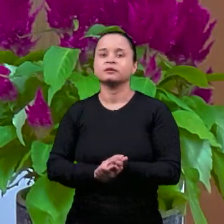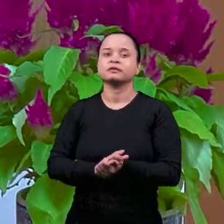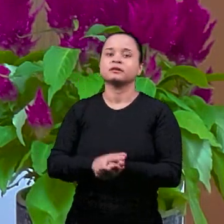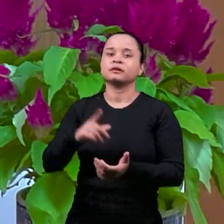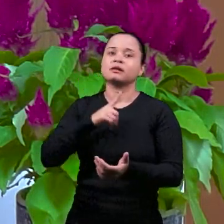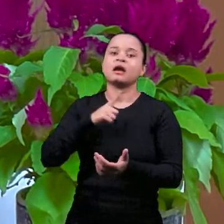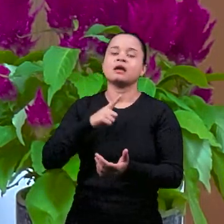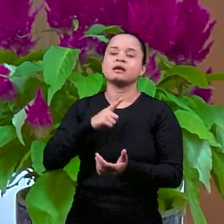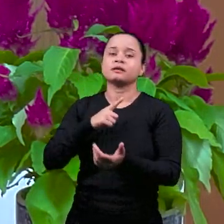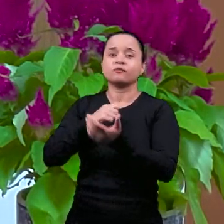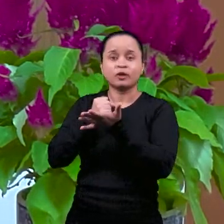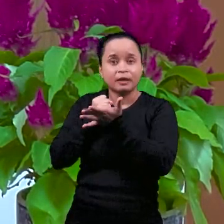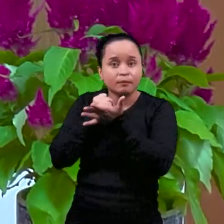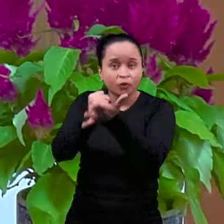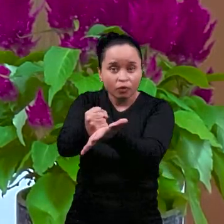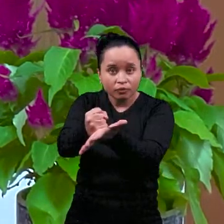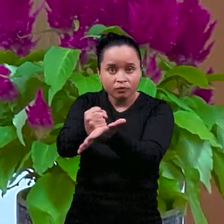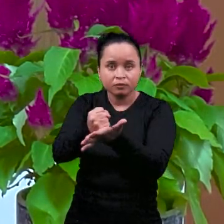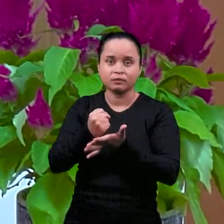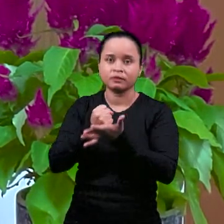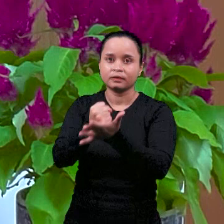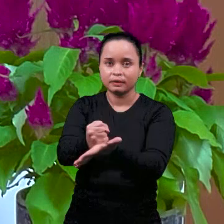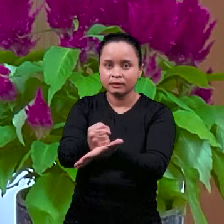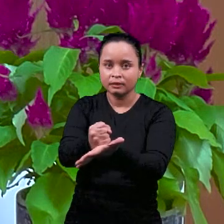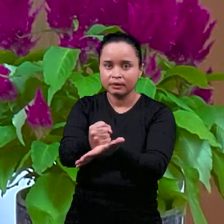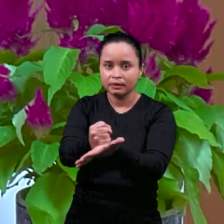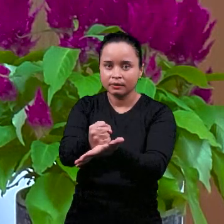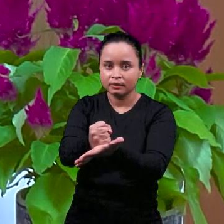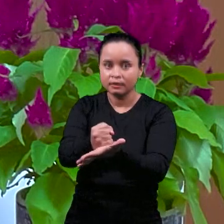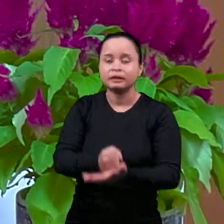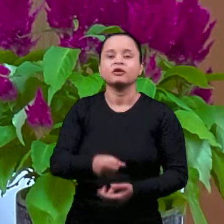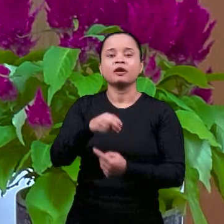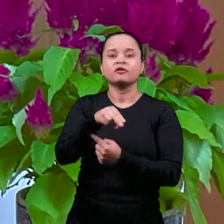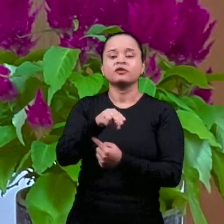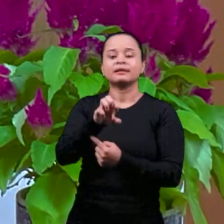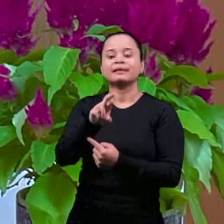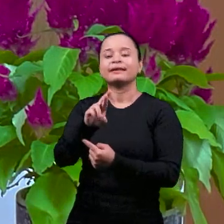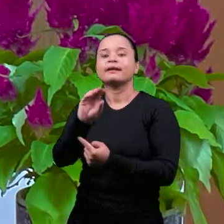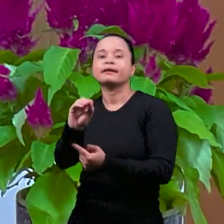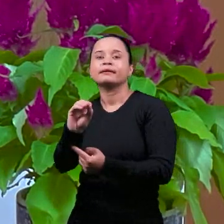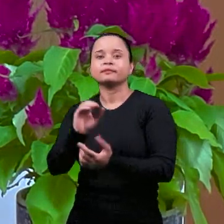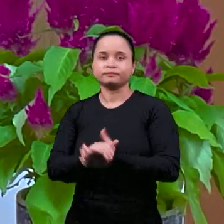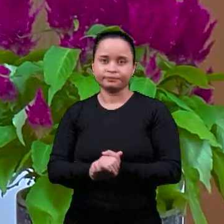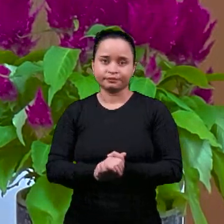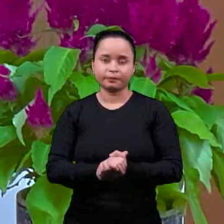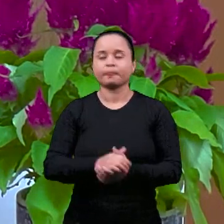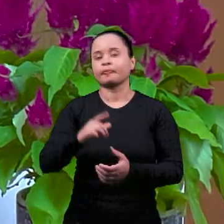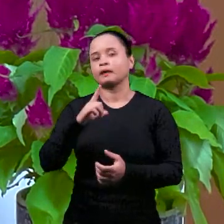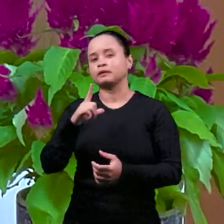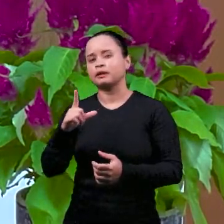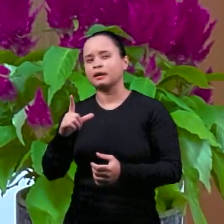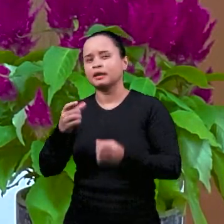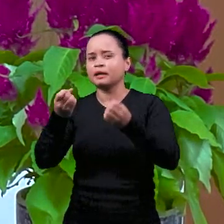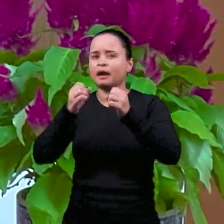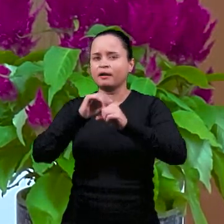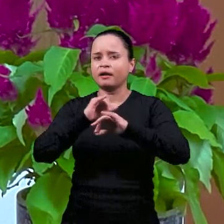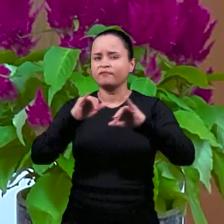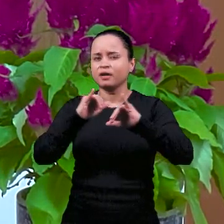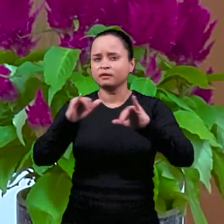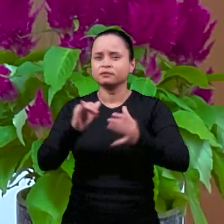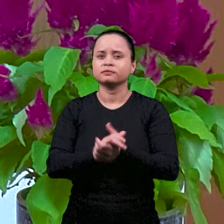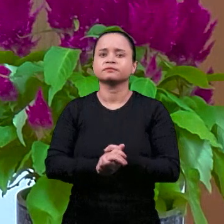циник был, да, помощник Нерона, и говорят, что Нерон,